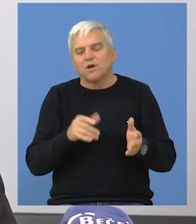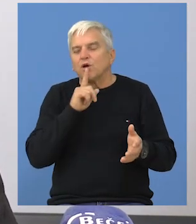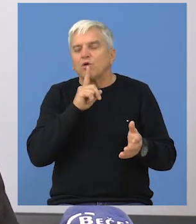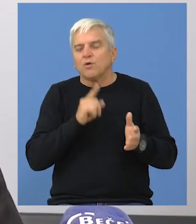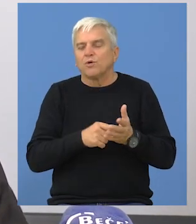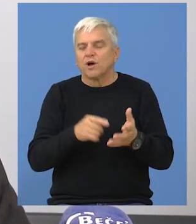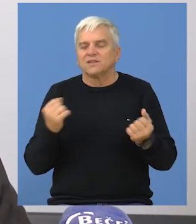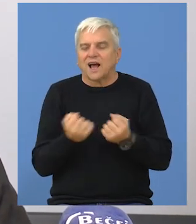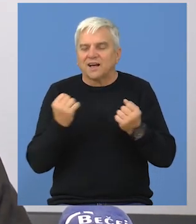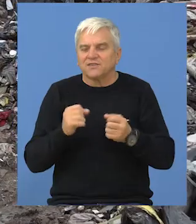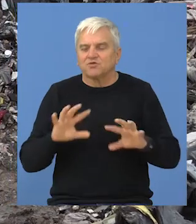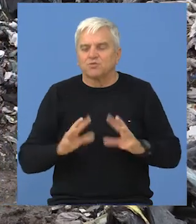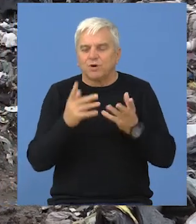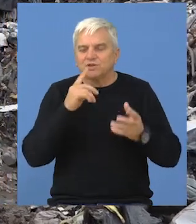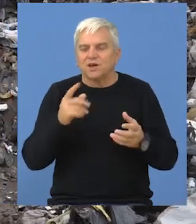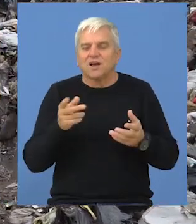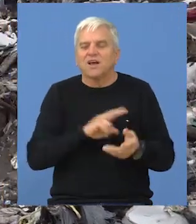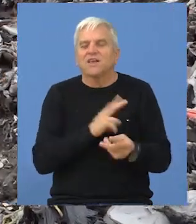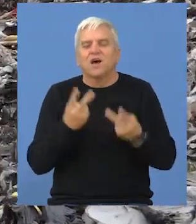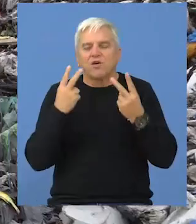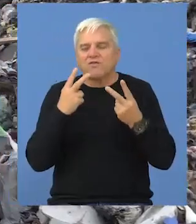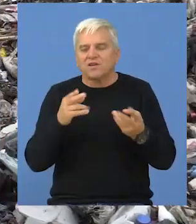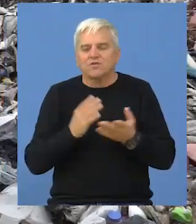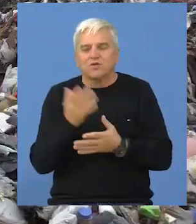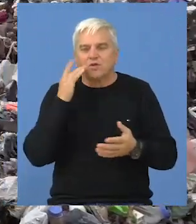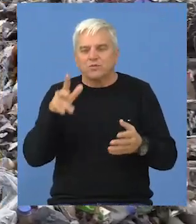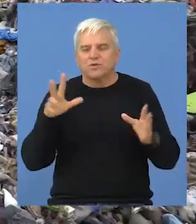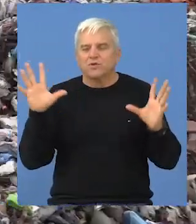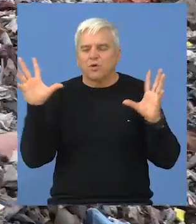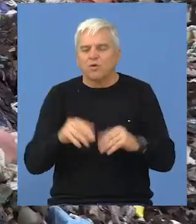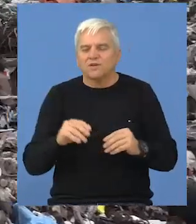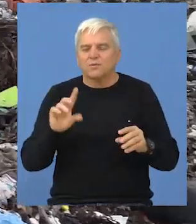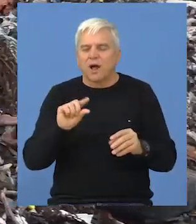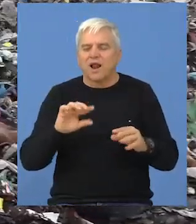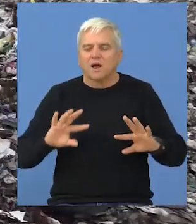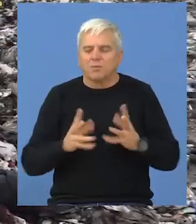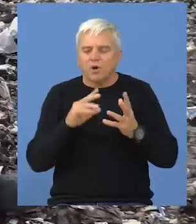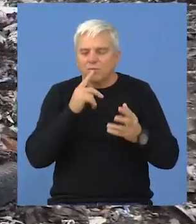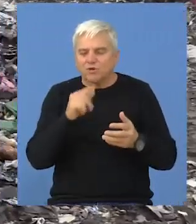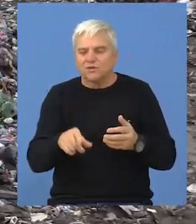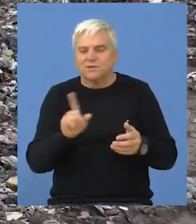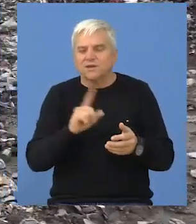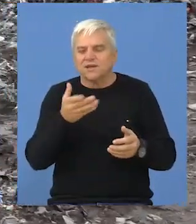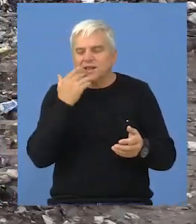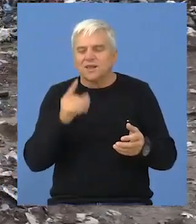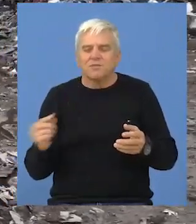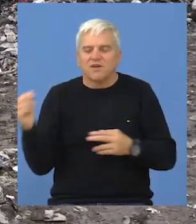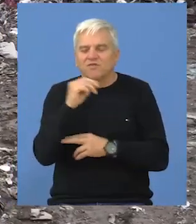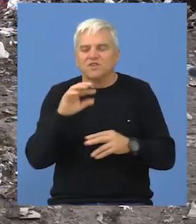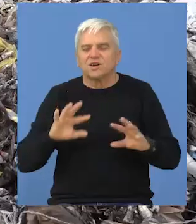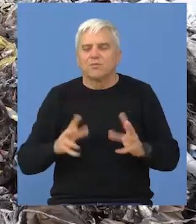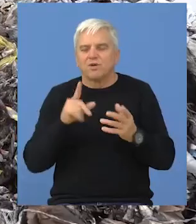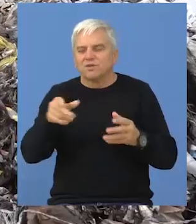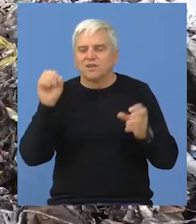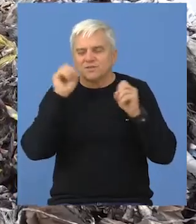koje ukazuju na aktivnost. Najbitnije je da smo uspeli da ugasimo taj mali požar koji je bio, da nema više